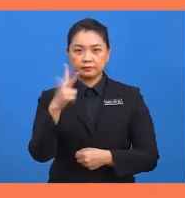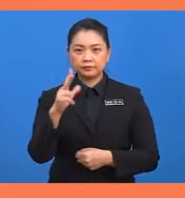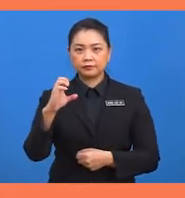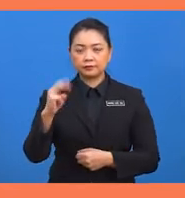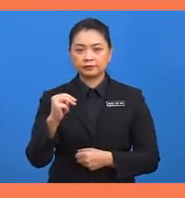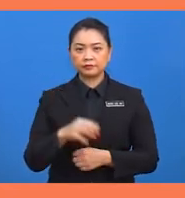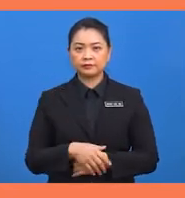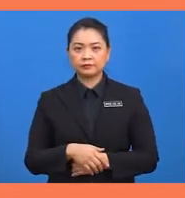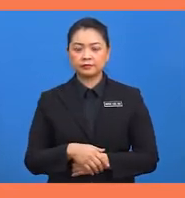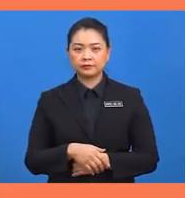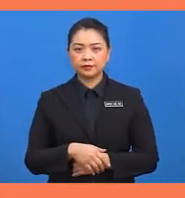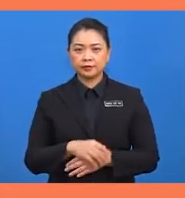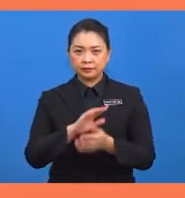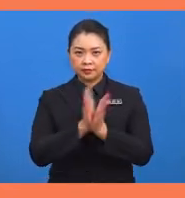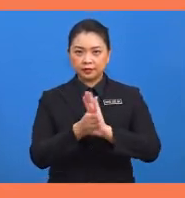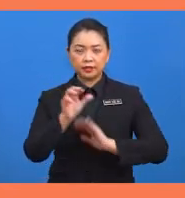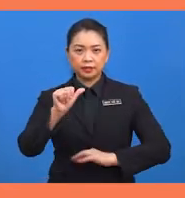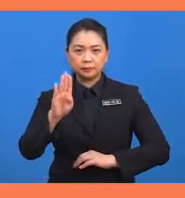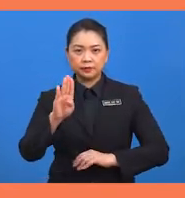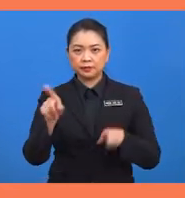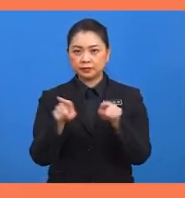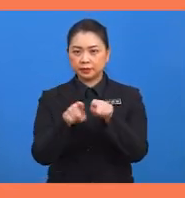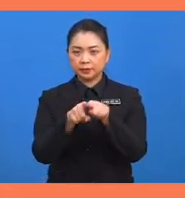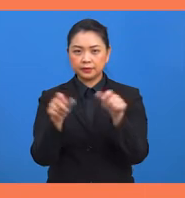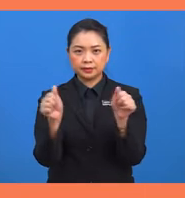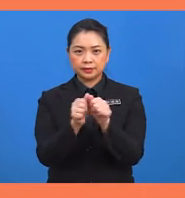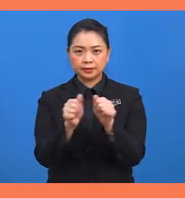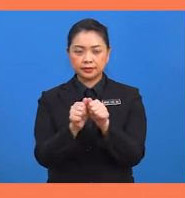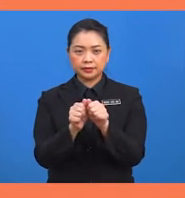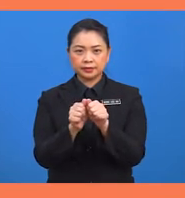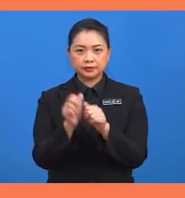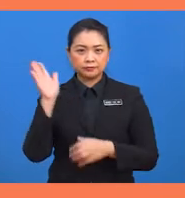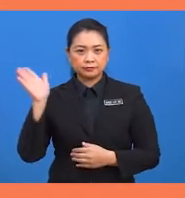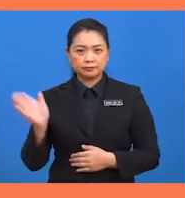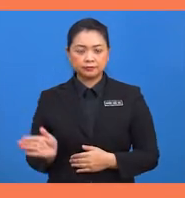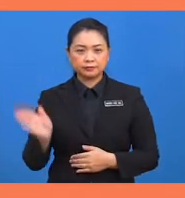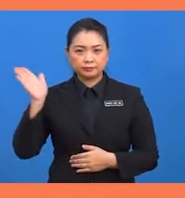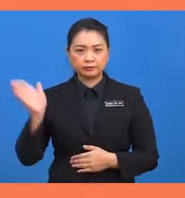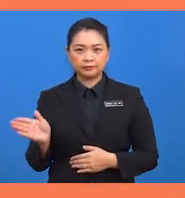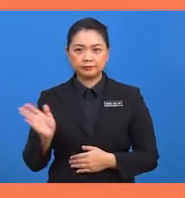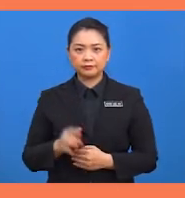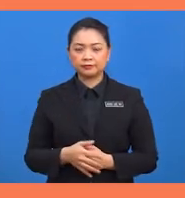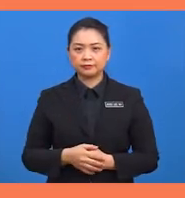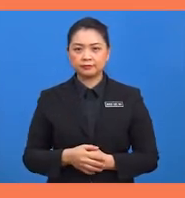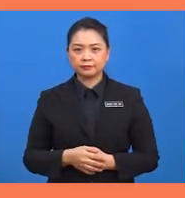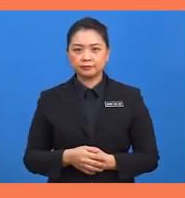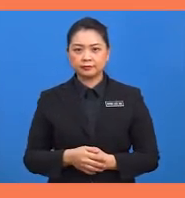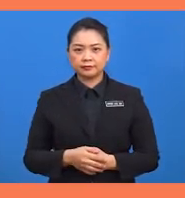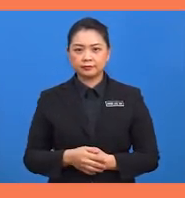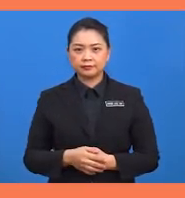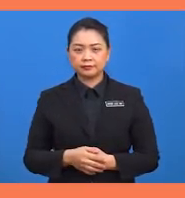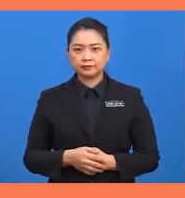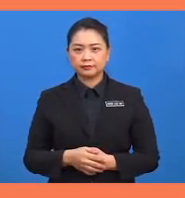Panjang AB sama dengan 5 sentimeter tambah 13 sentimeter bersamaan dengan